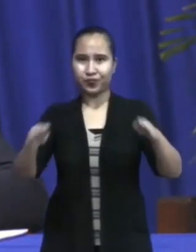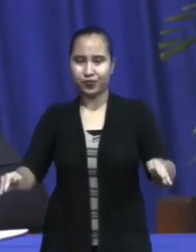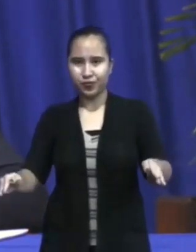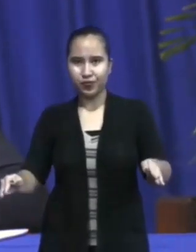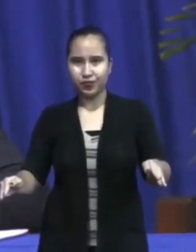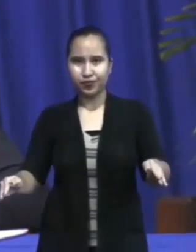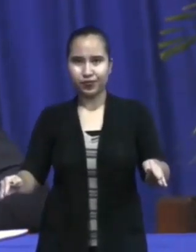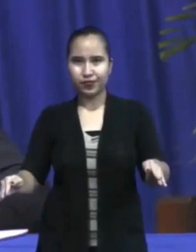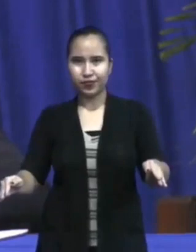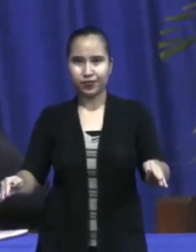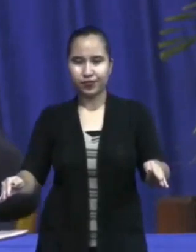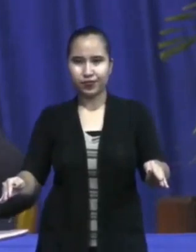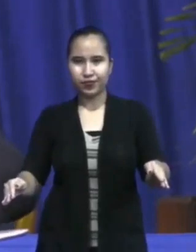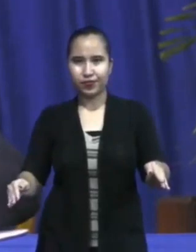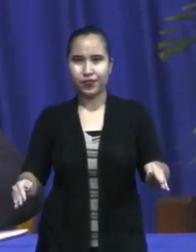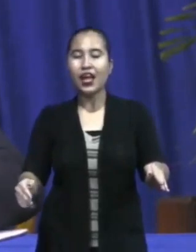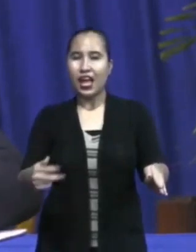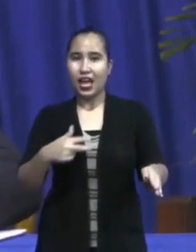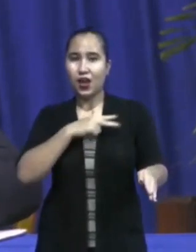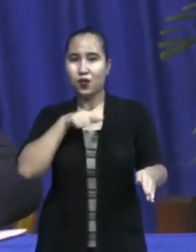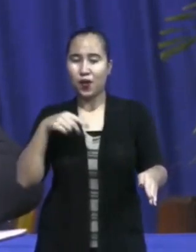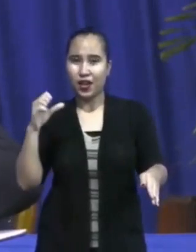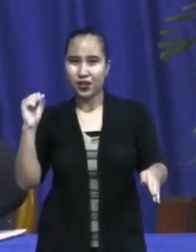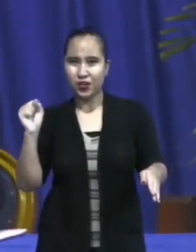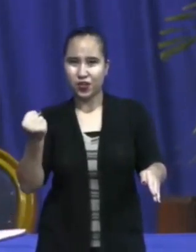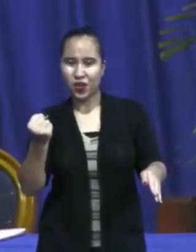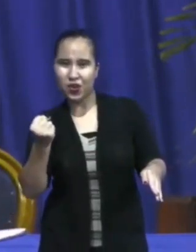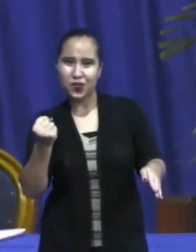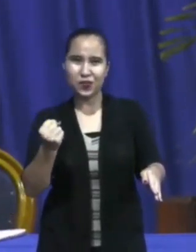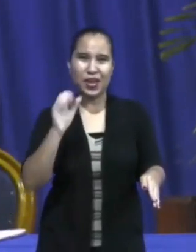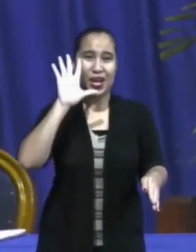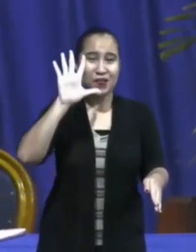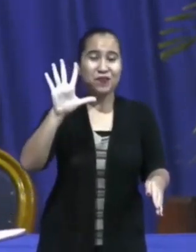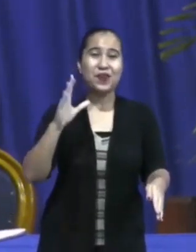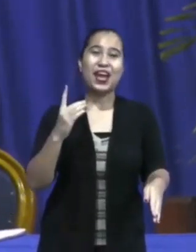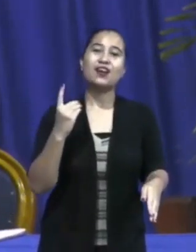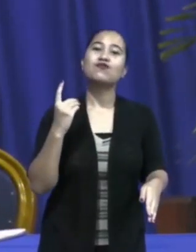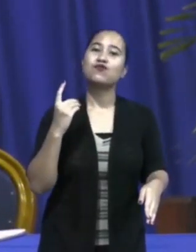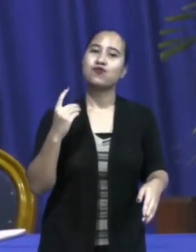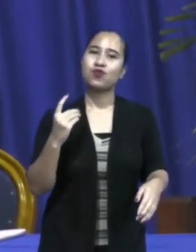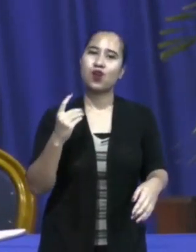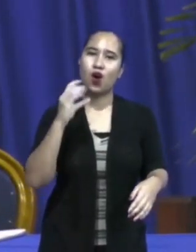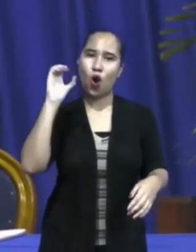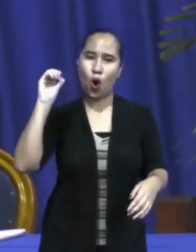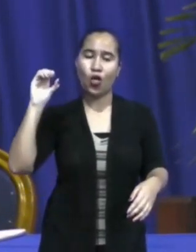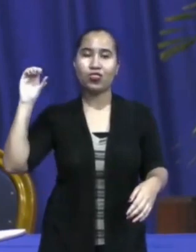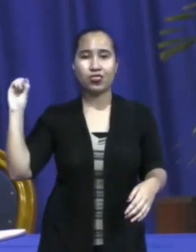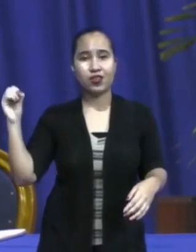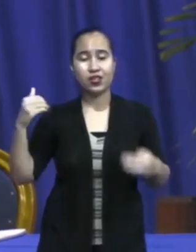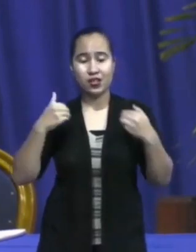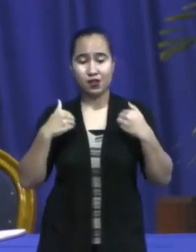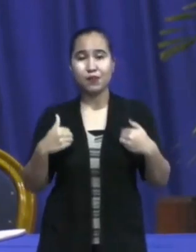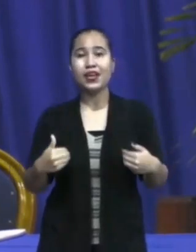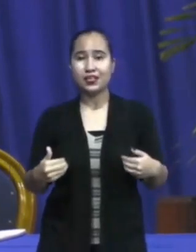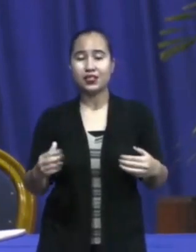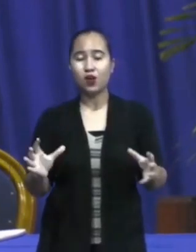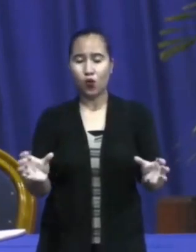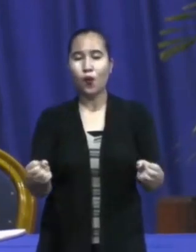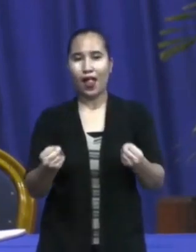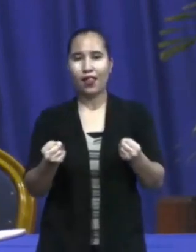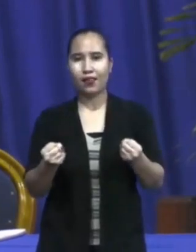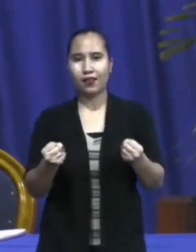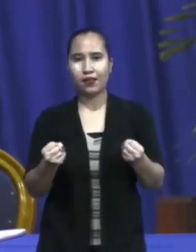capaciteit van 500 in wat we nu hebben. De Nationale Ziekenhuisraad